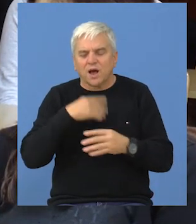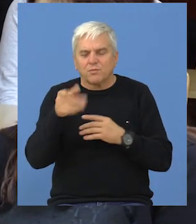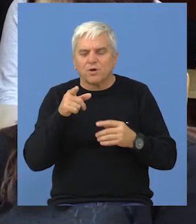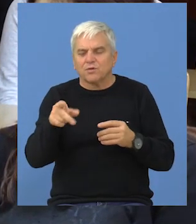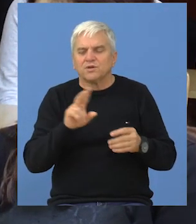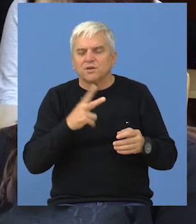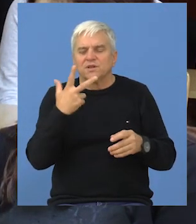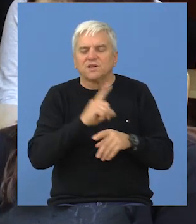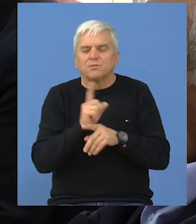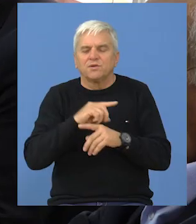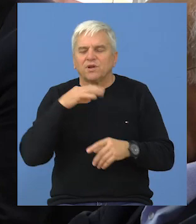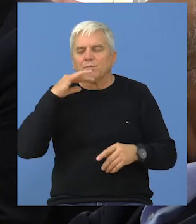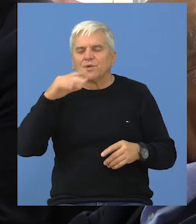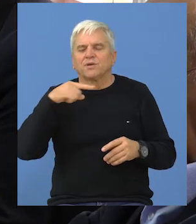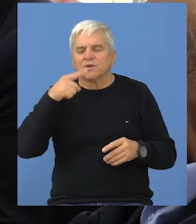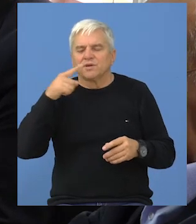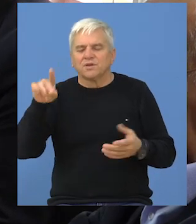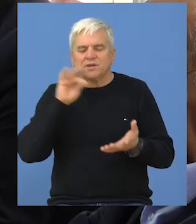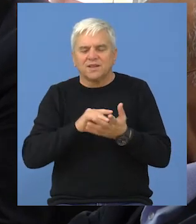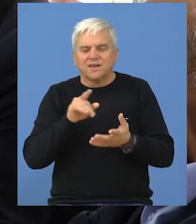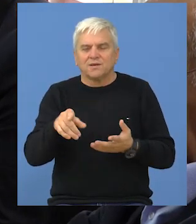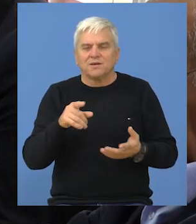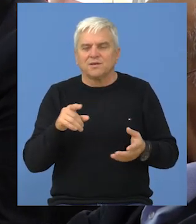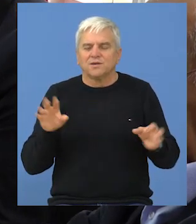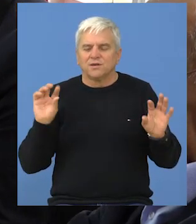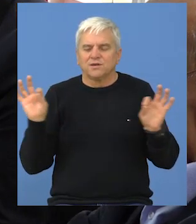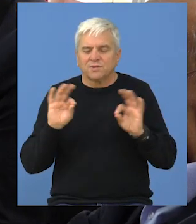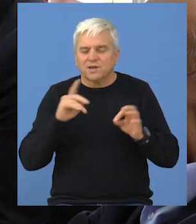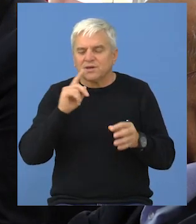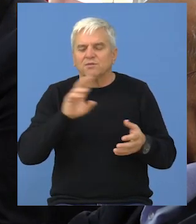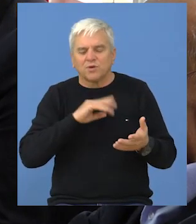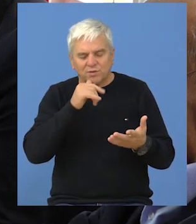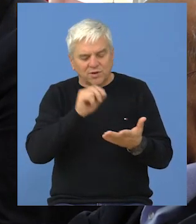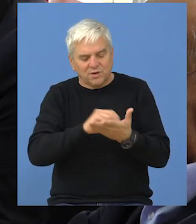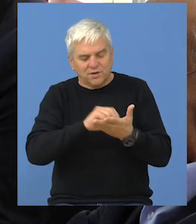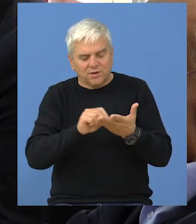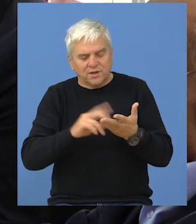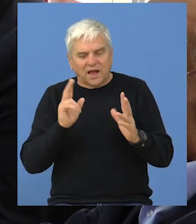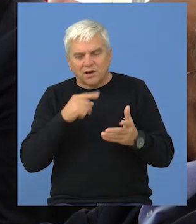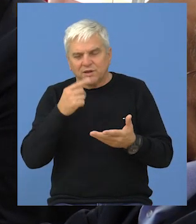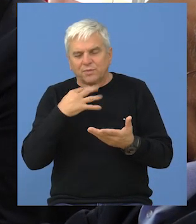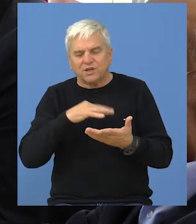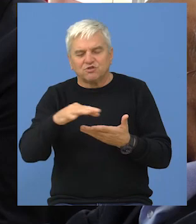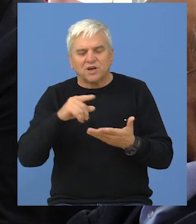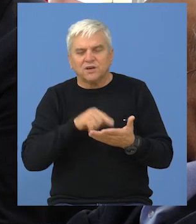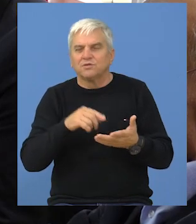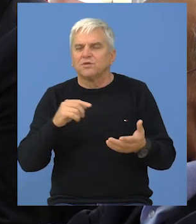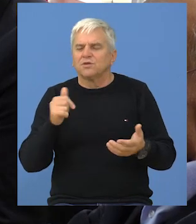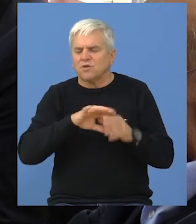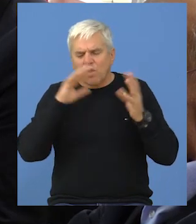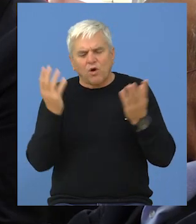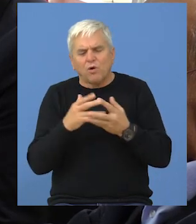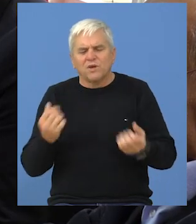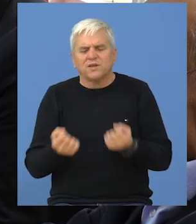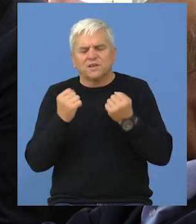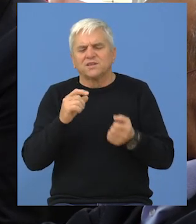se pripreme. Posle toga imaju tri minuta za govor na izabranu temu, s tim da mogu imati u ruci nacrt izlaganja. Ovo je